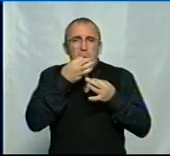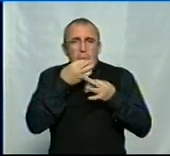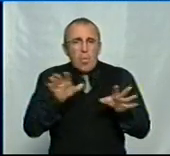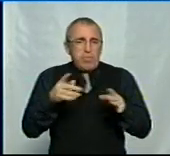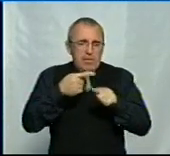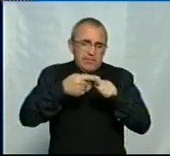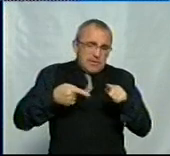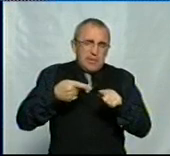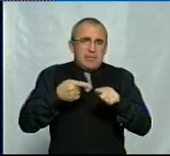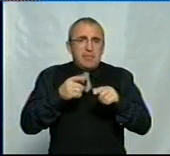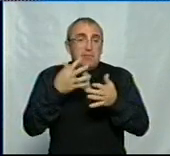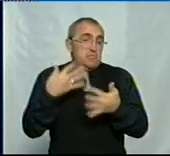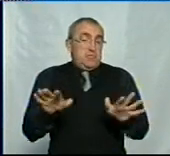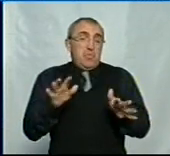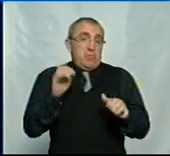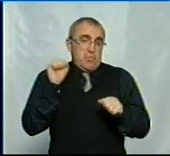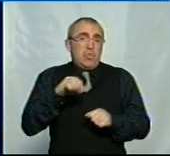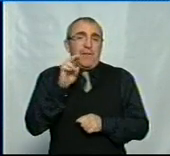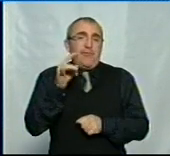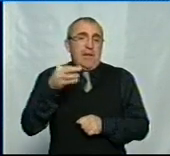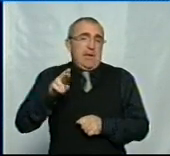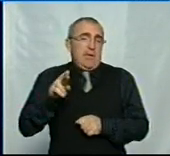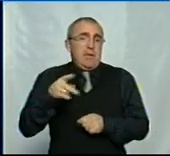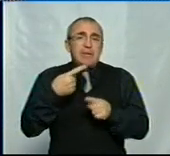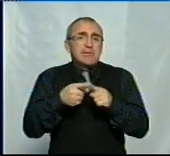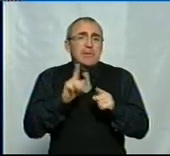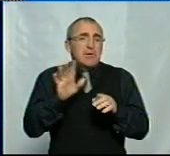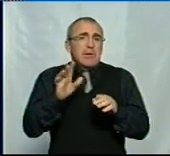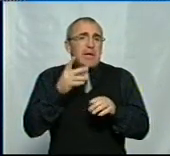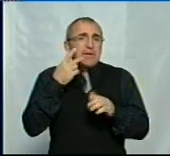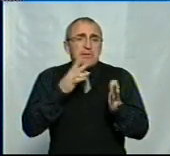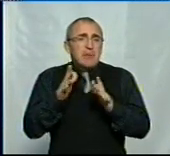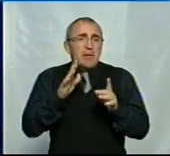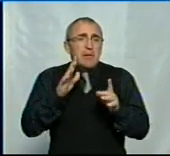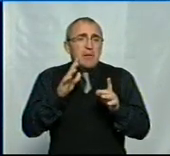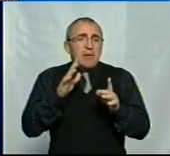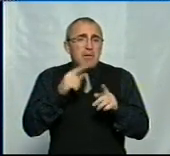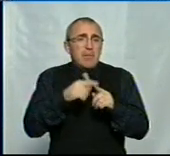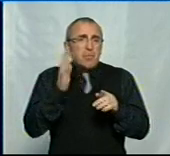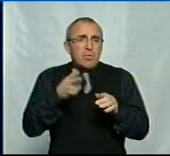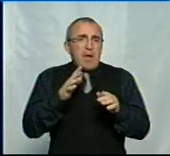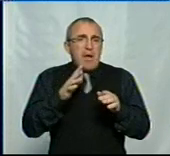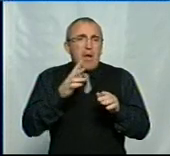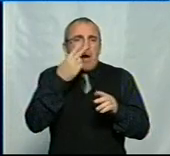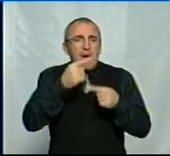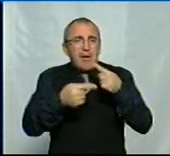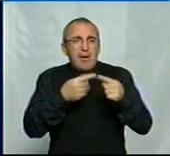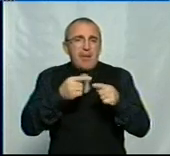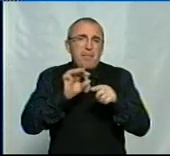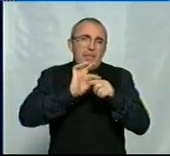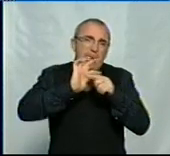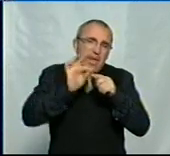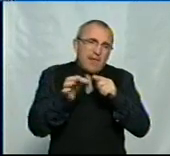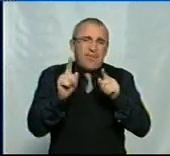надріз, люба ця, і це може бути діфтерія. І вона не завжди, перебіг має класичний з плівками